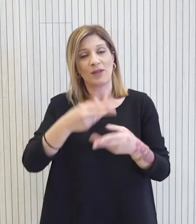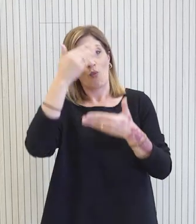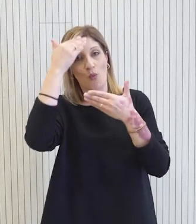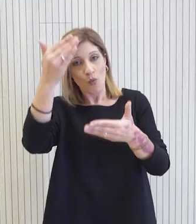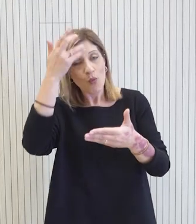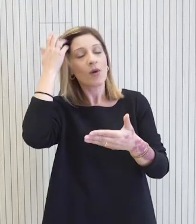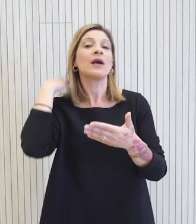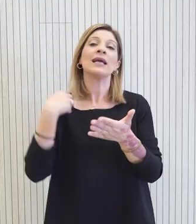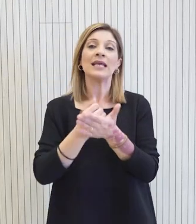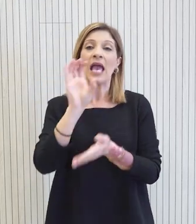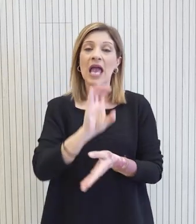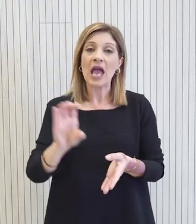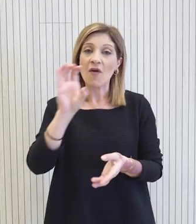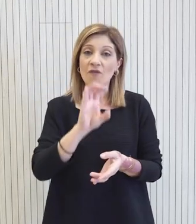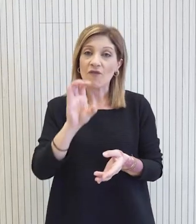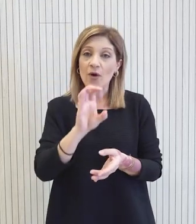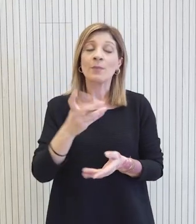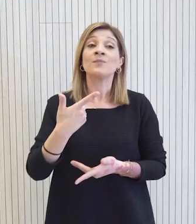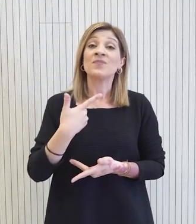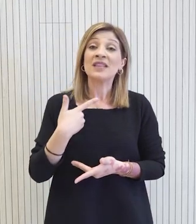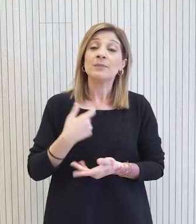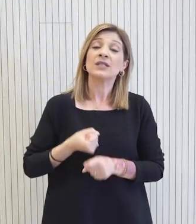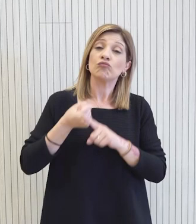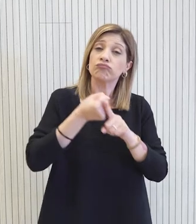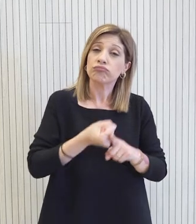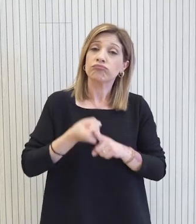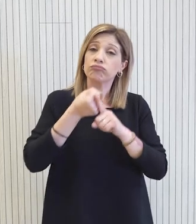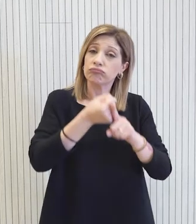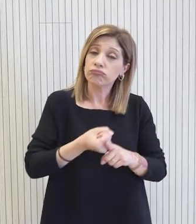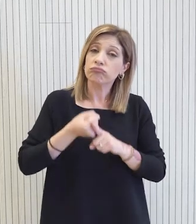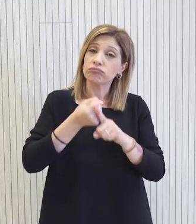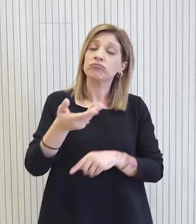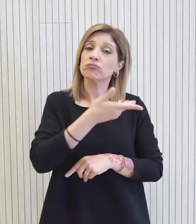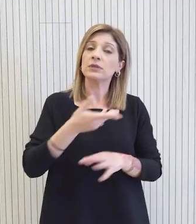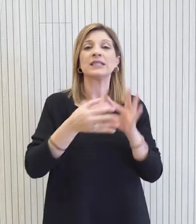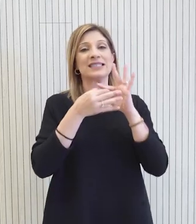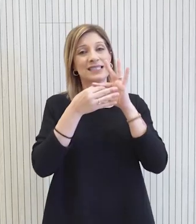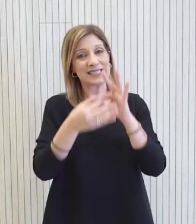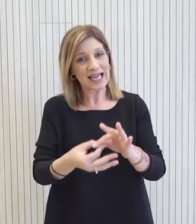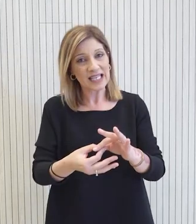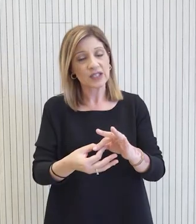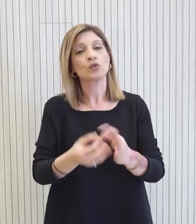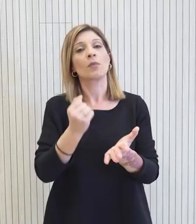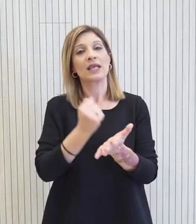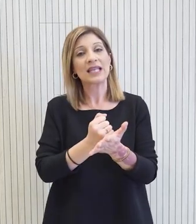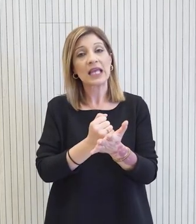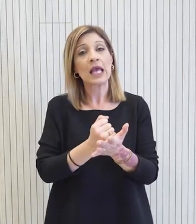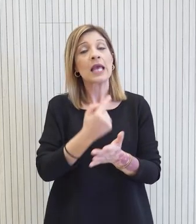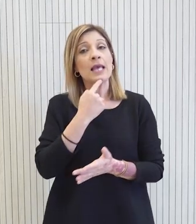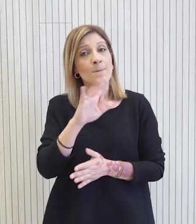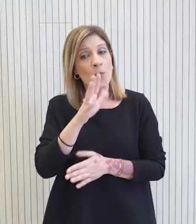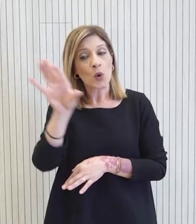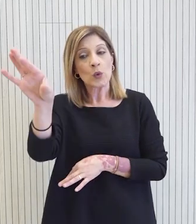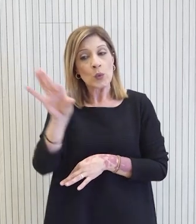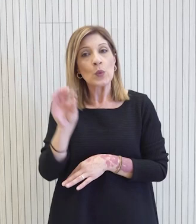εμείς αλλά και οι ευρωπαίοι εταίροι μας οι διπλωματικές μας προσπάθειες προς αυτή την κατεύθυνση συνεχίζονται έχει καταστεί εφικτό να υπάρξει ο